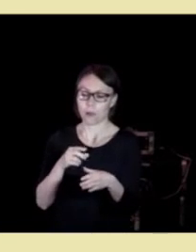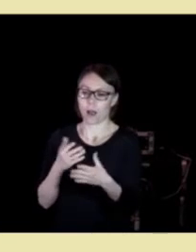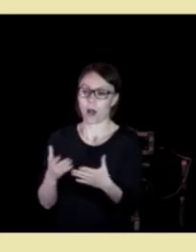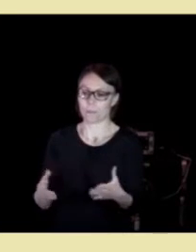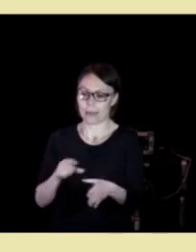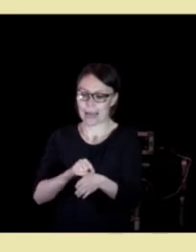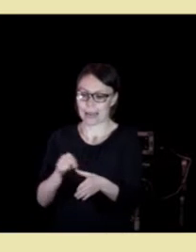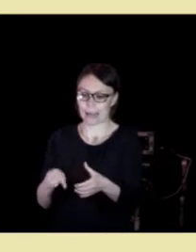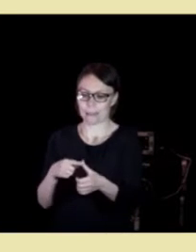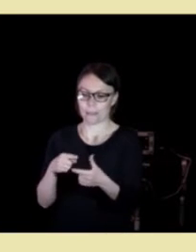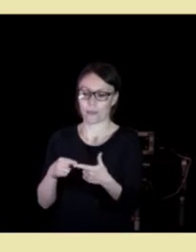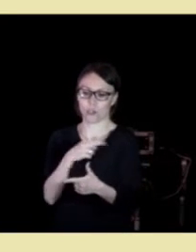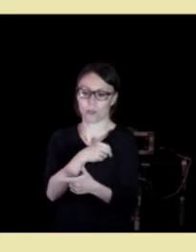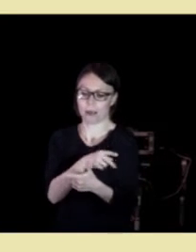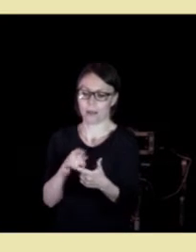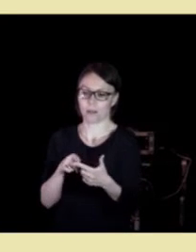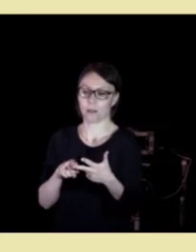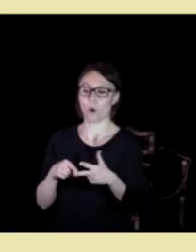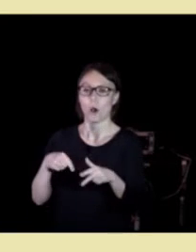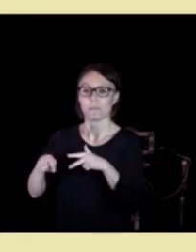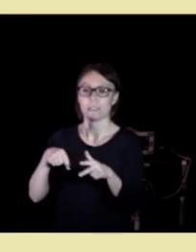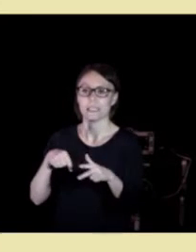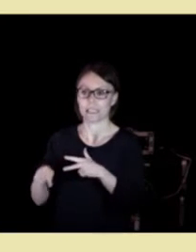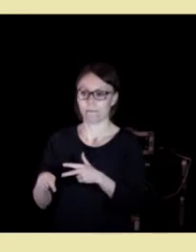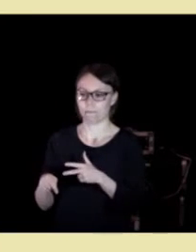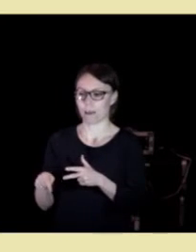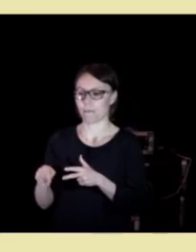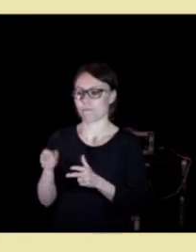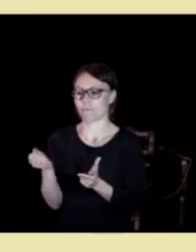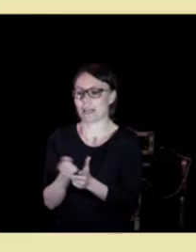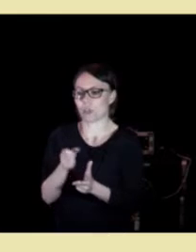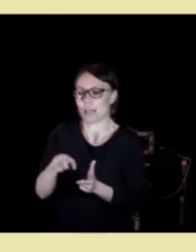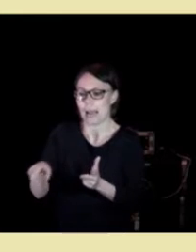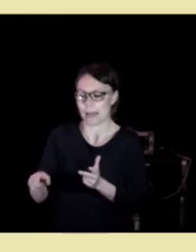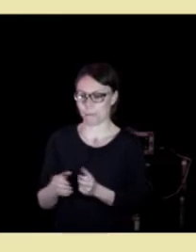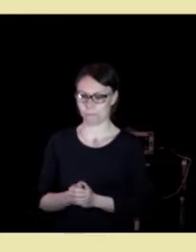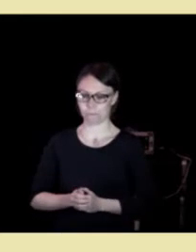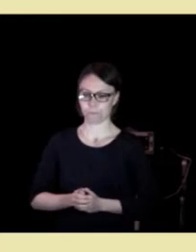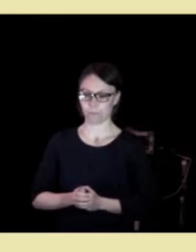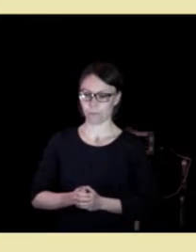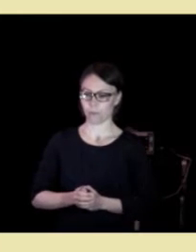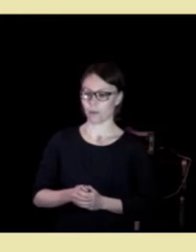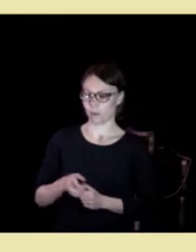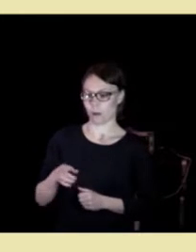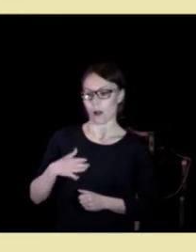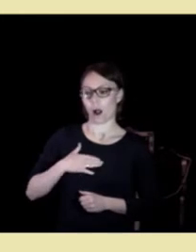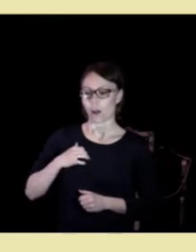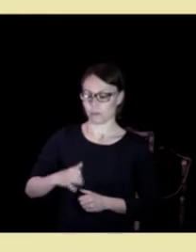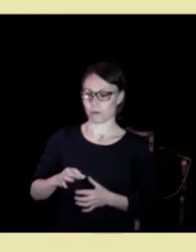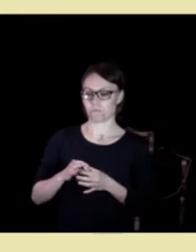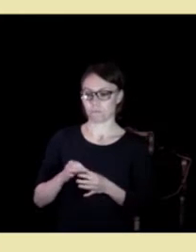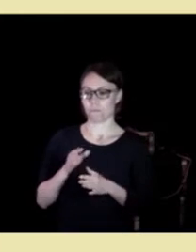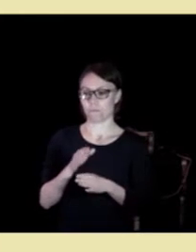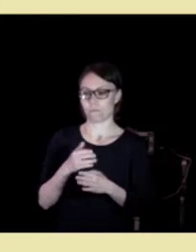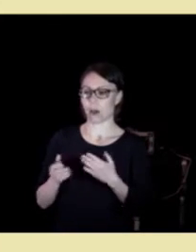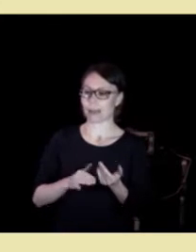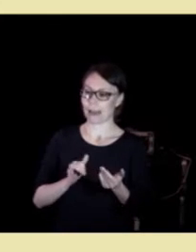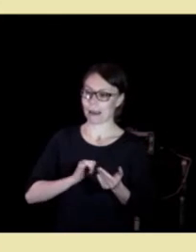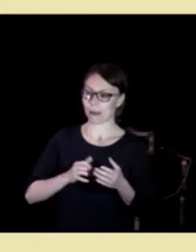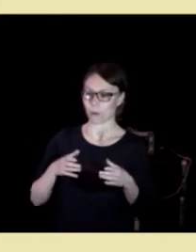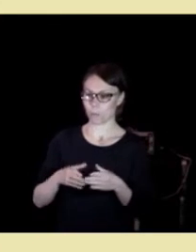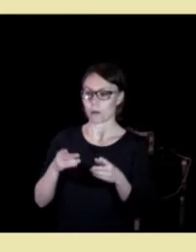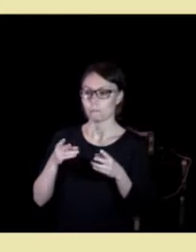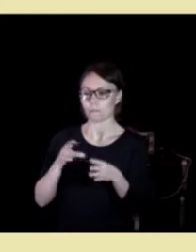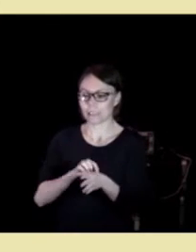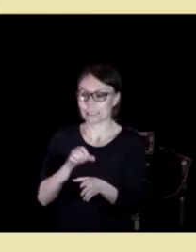sykepleieren og administrativt personell. Teamet skal ikke bare ha ansvaret for å behandle sin gruppe pasienter.